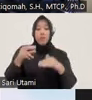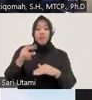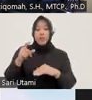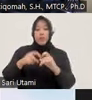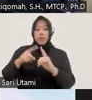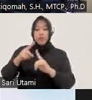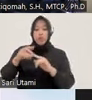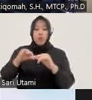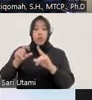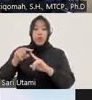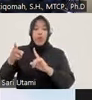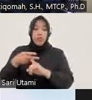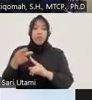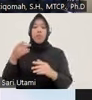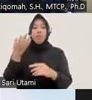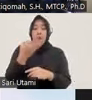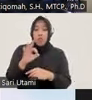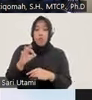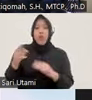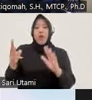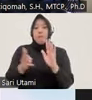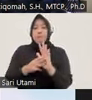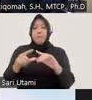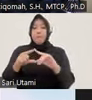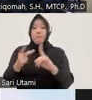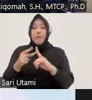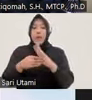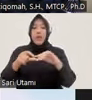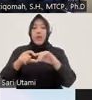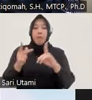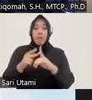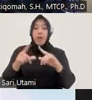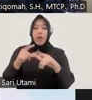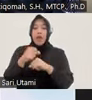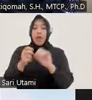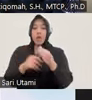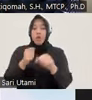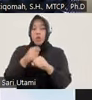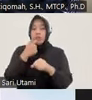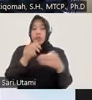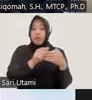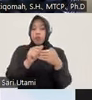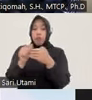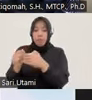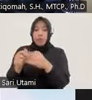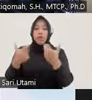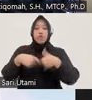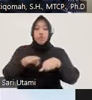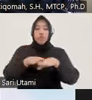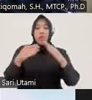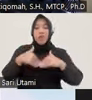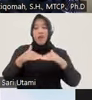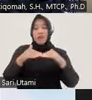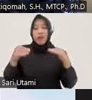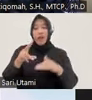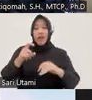makamah anggung ini mengeluarkan juga PERMA 1 2024 tentang pedoman mengadili perkara pidana berdasarkan keadilan restoratif yang